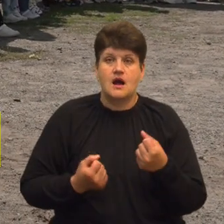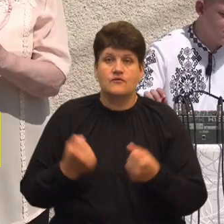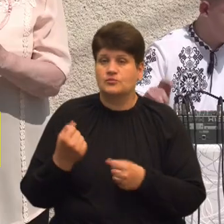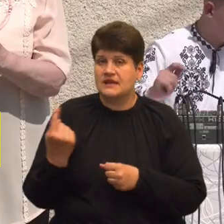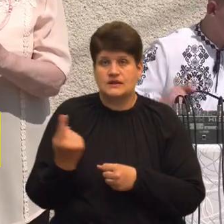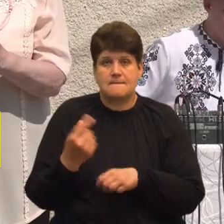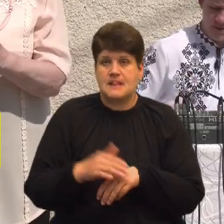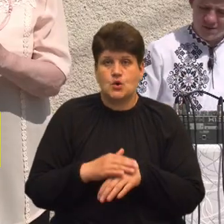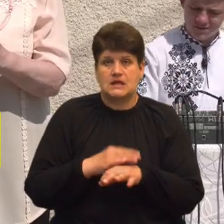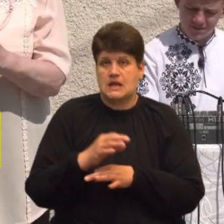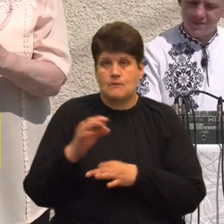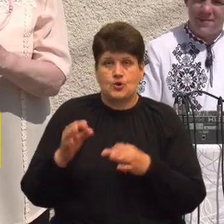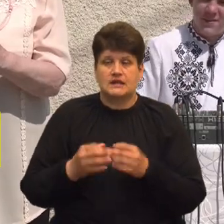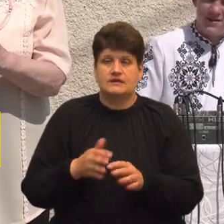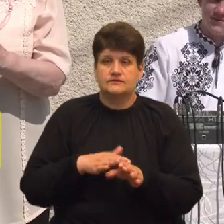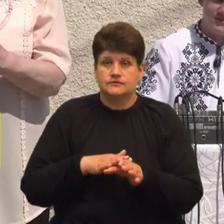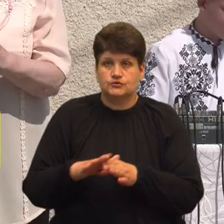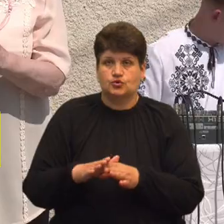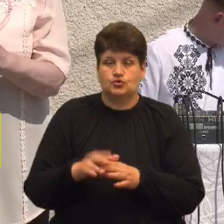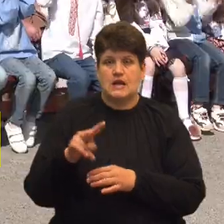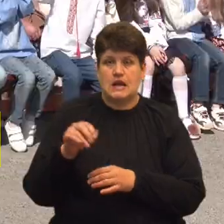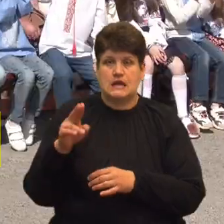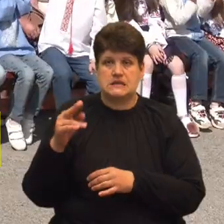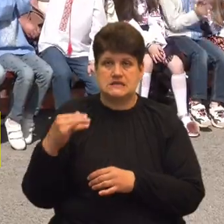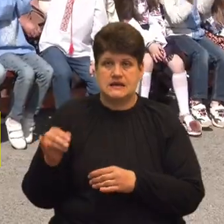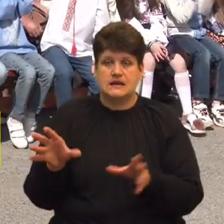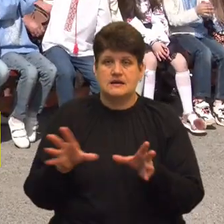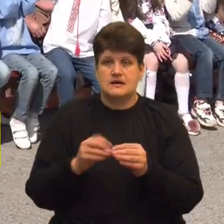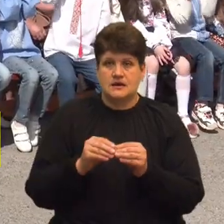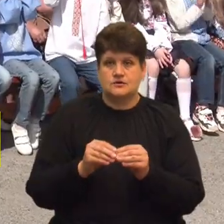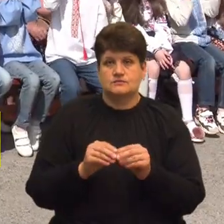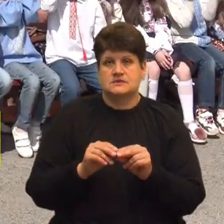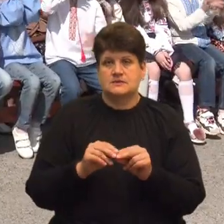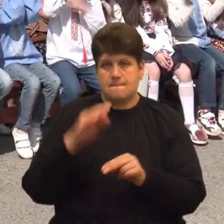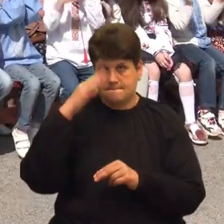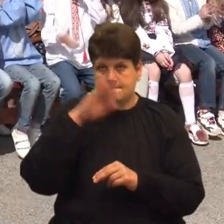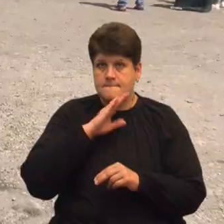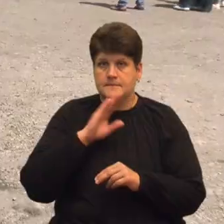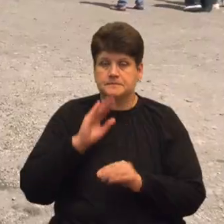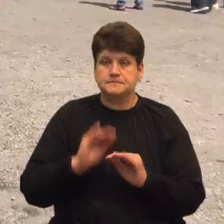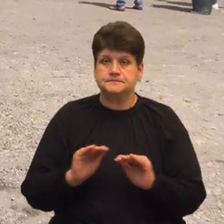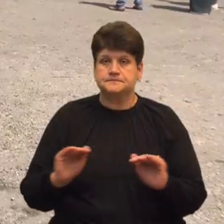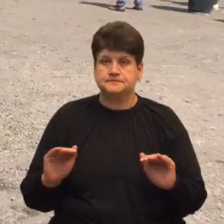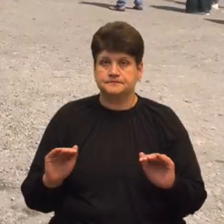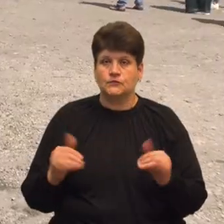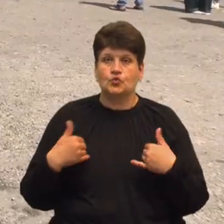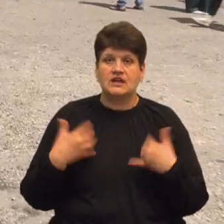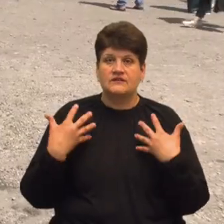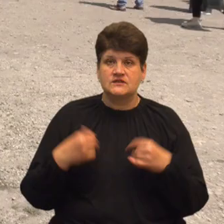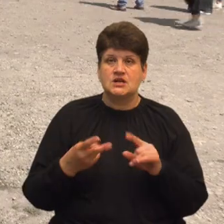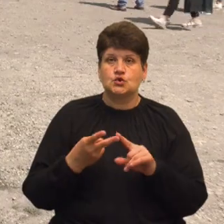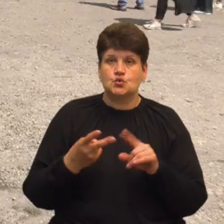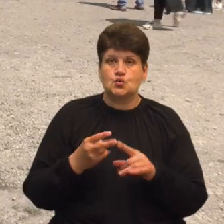благодійний проєкт, який реалізовують у ліцеї з педагогами, школярами та батьками, каже Оксана Богатюк. В нас вже є другий